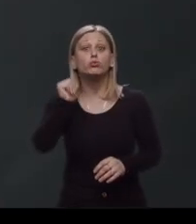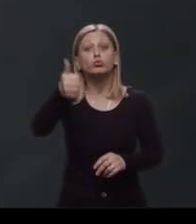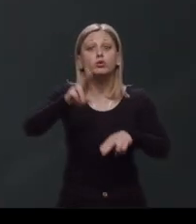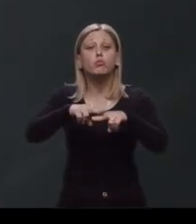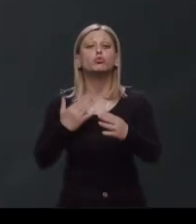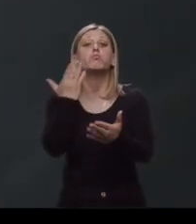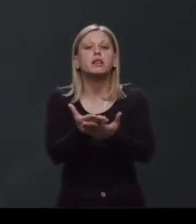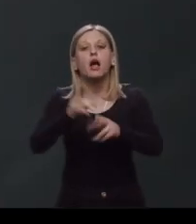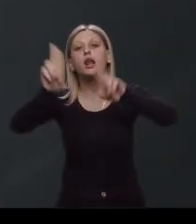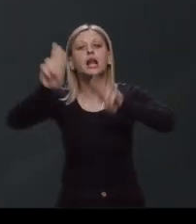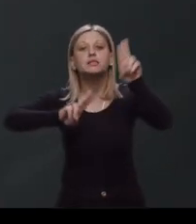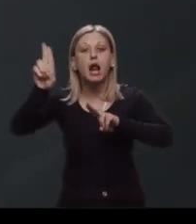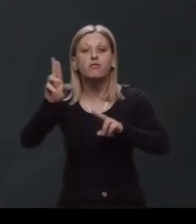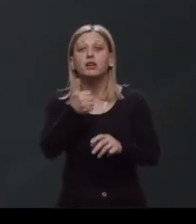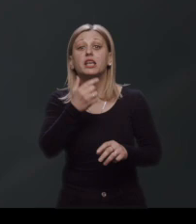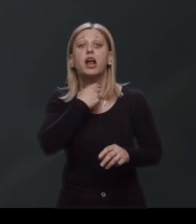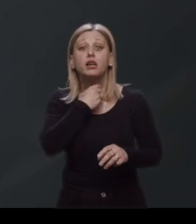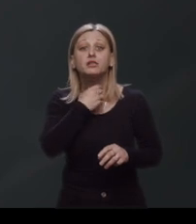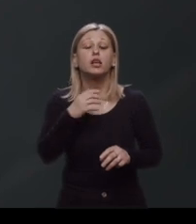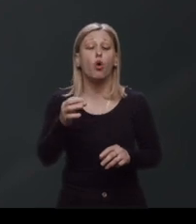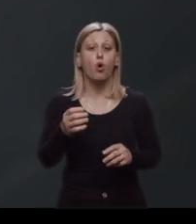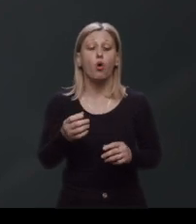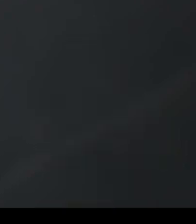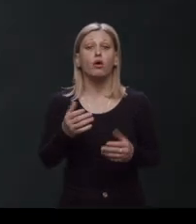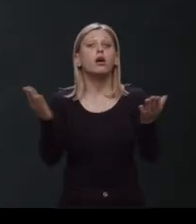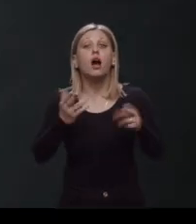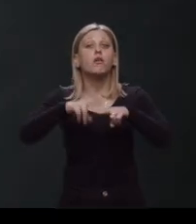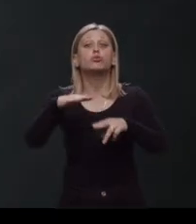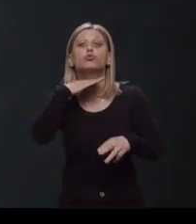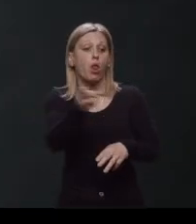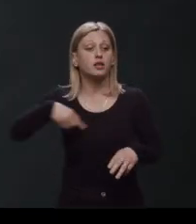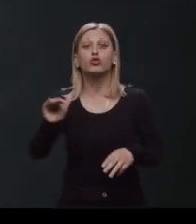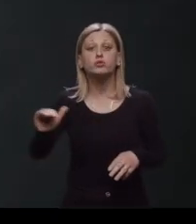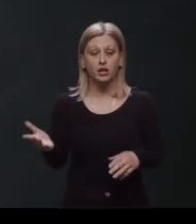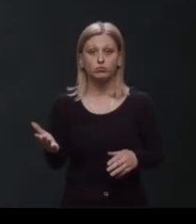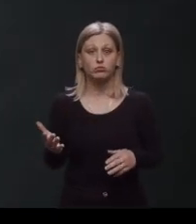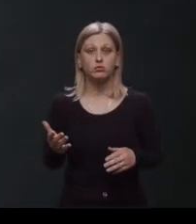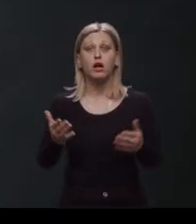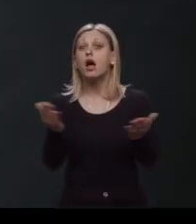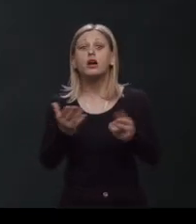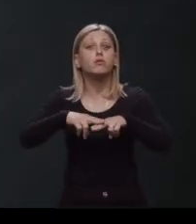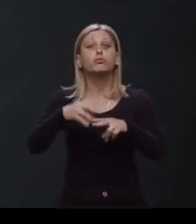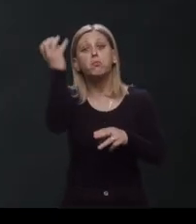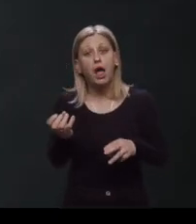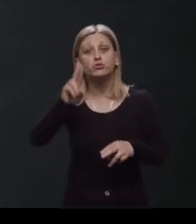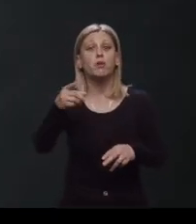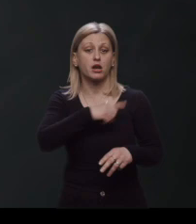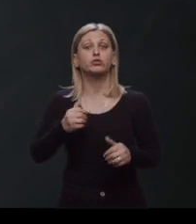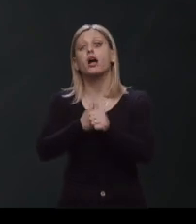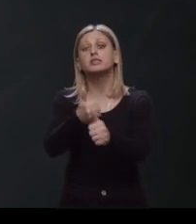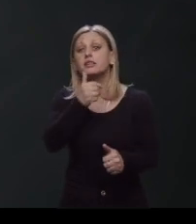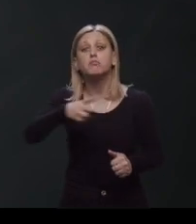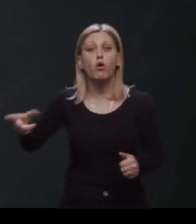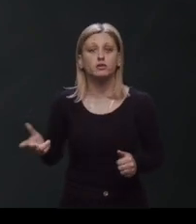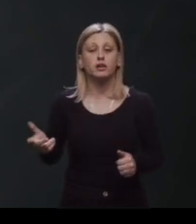čutra pretlakat, raspravljat i glasat o domi. Kakva će biti škola za našu djetu, kolke će plaći